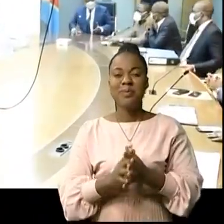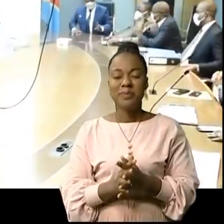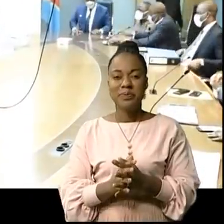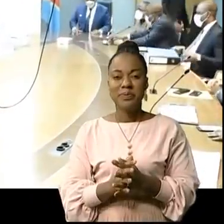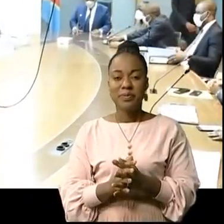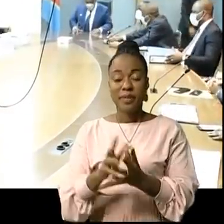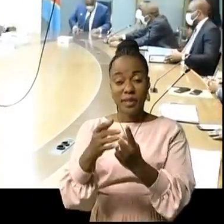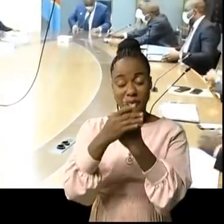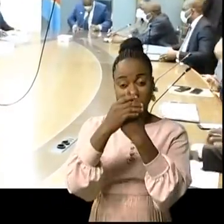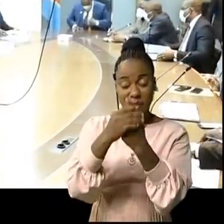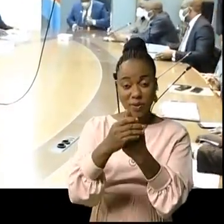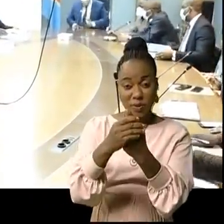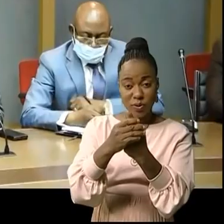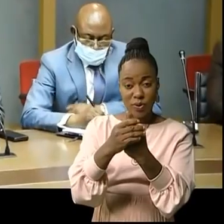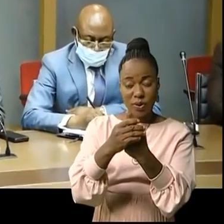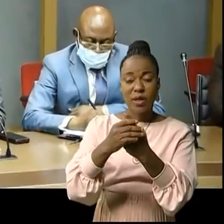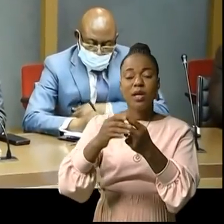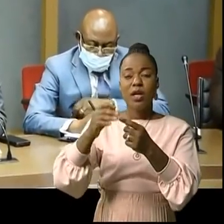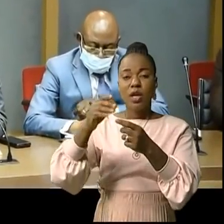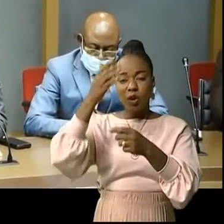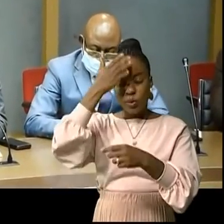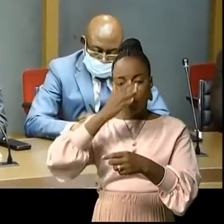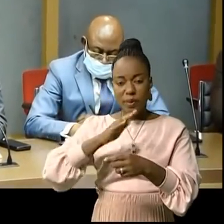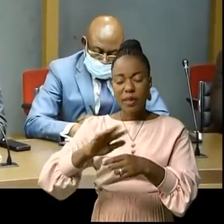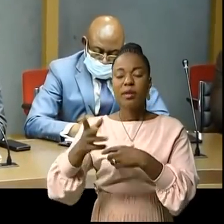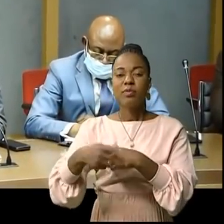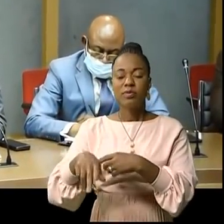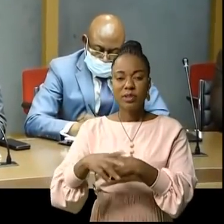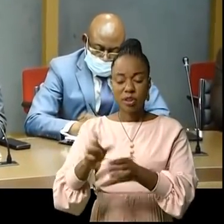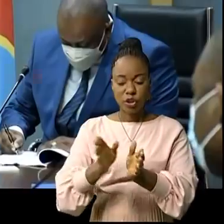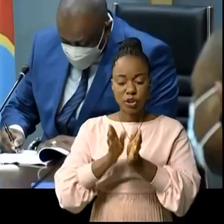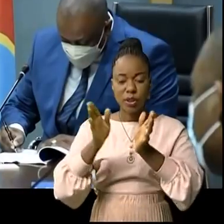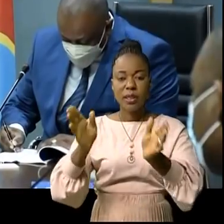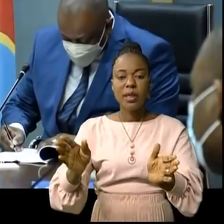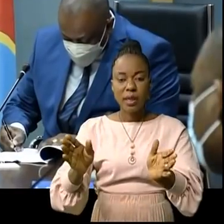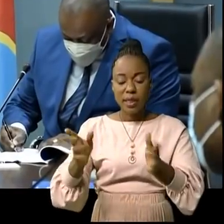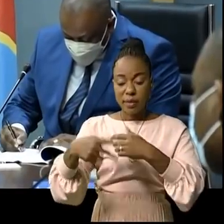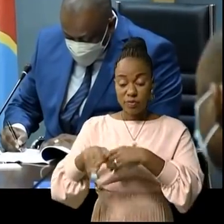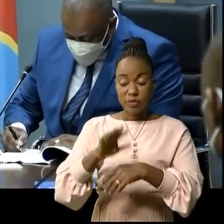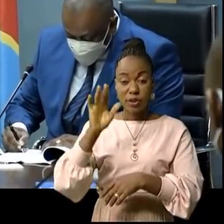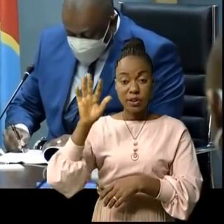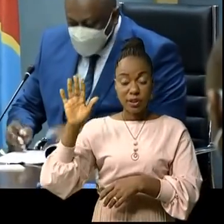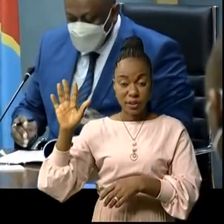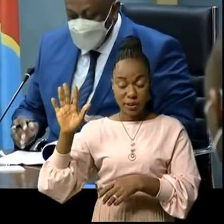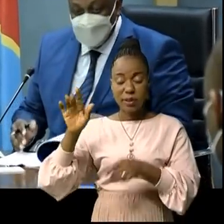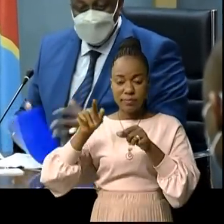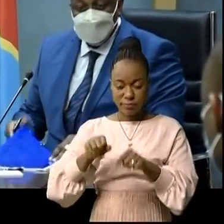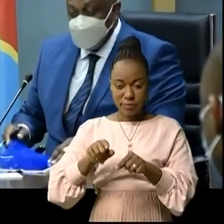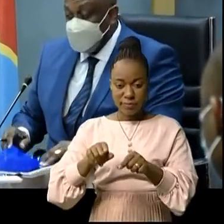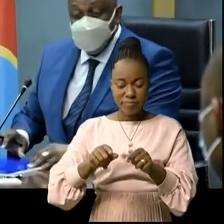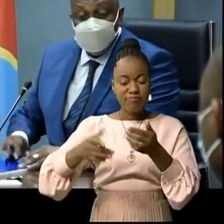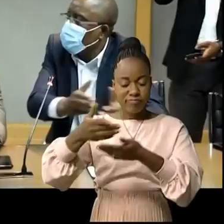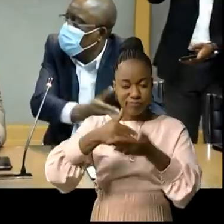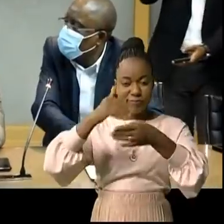Bientôt,'hôpital provincial général de référence de Kinshasa ex-Mamaimo sera revêtu de sa robe d'antan.